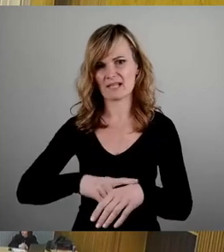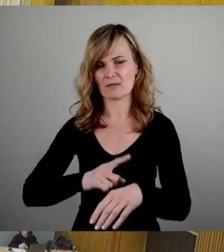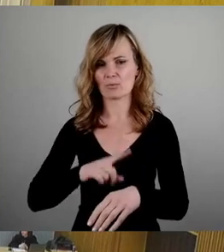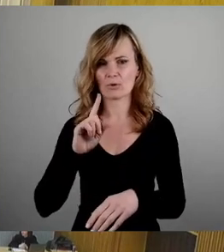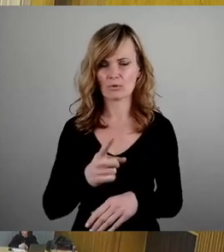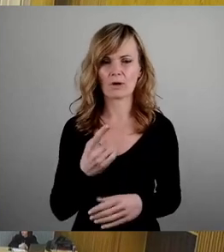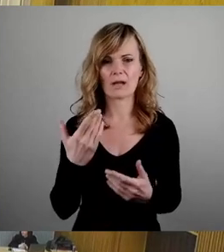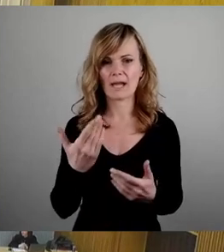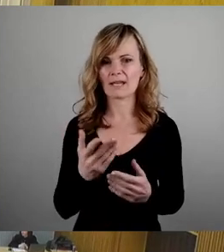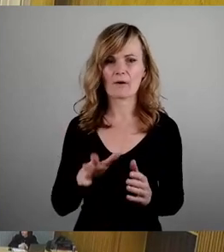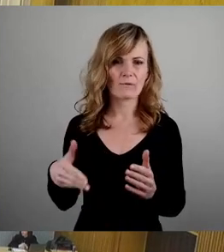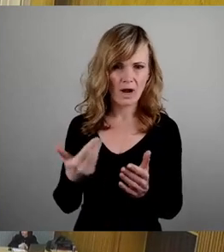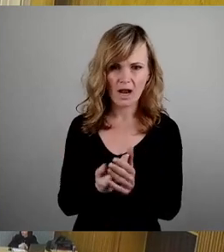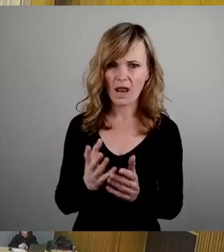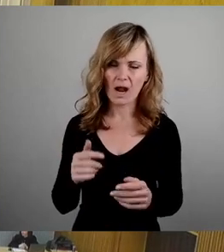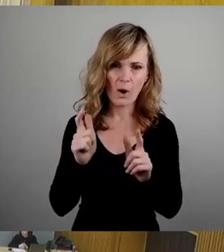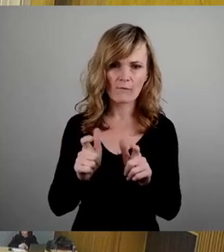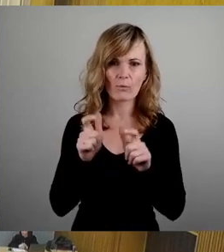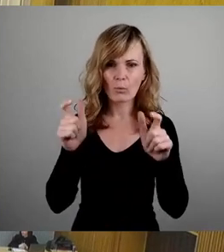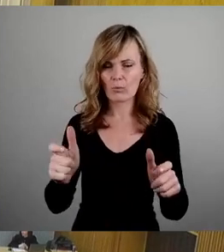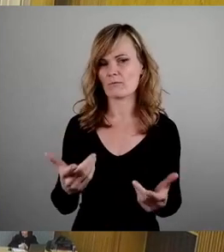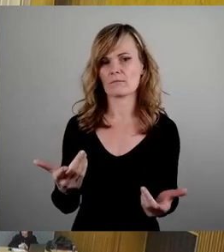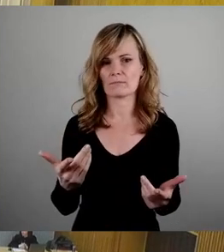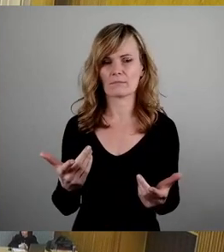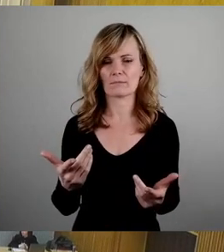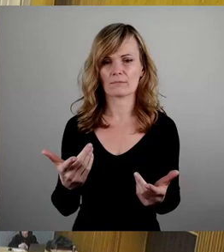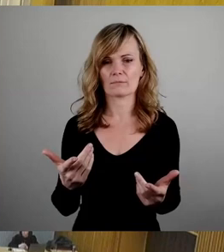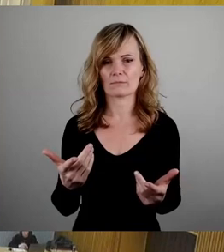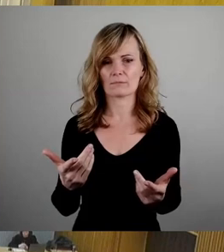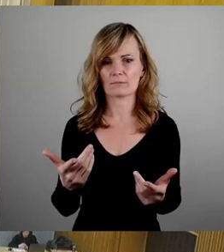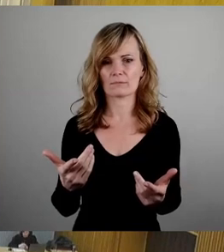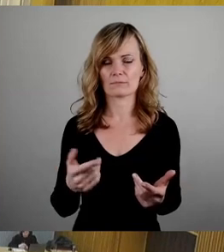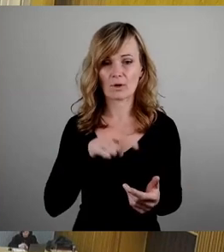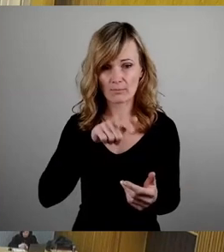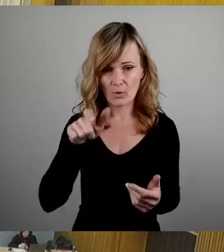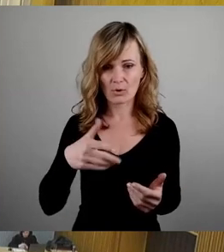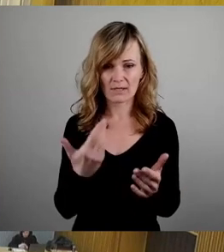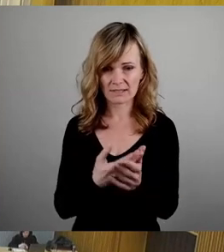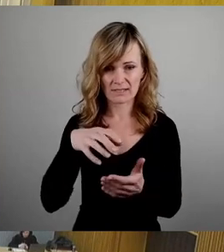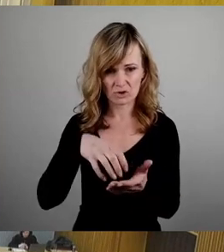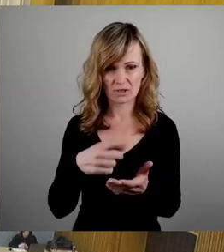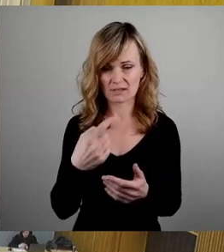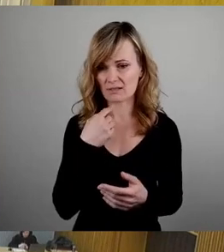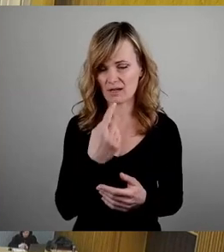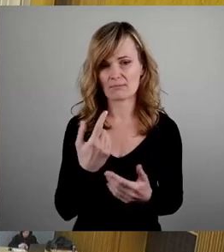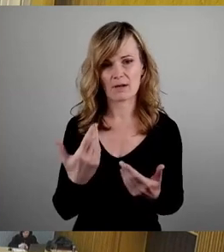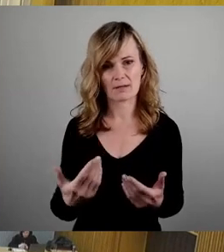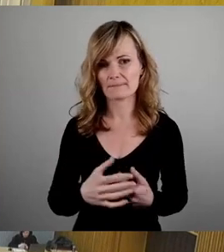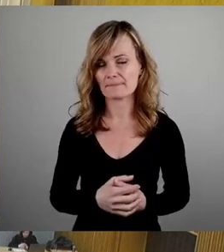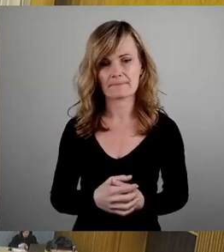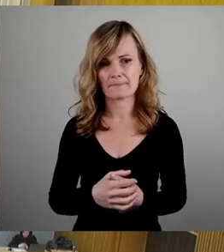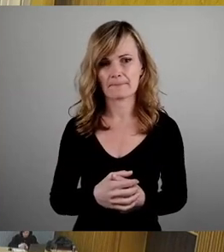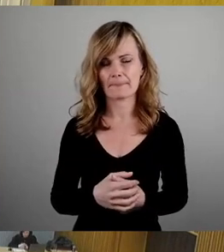Vorlage aufzurufen, wo Sie den Bürgern dieser Stadt, sage ich mal, eine